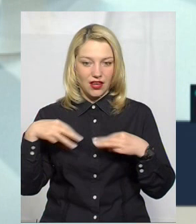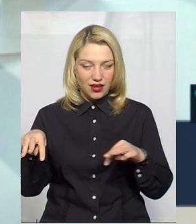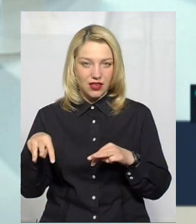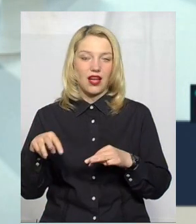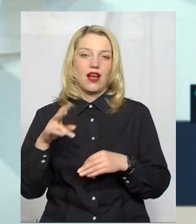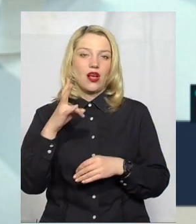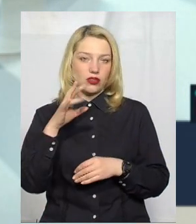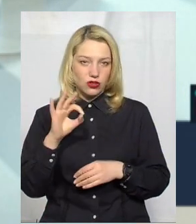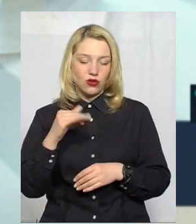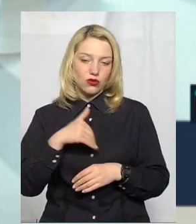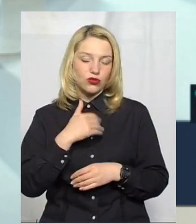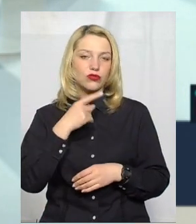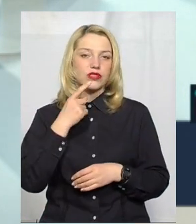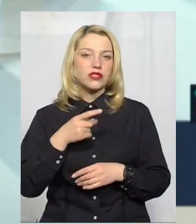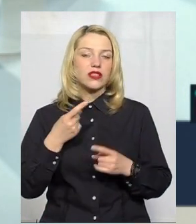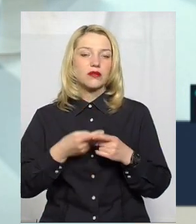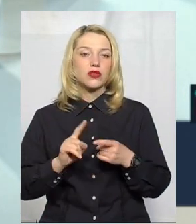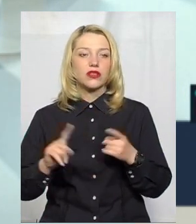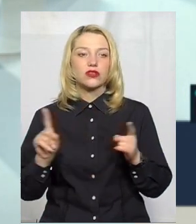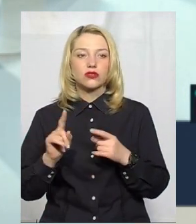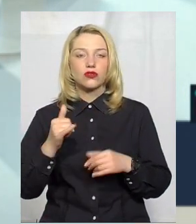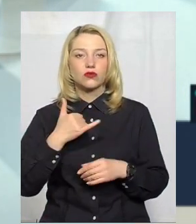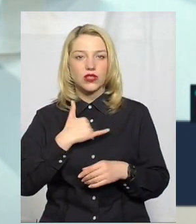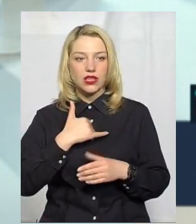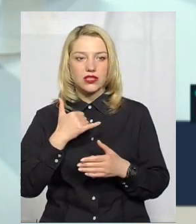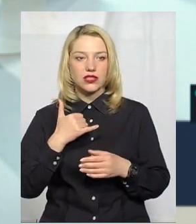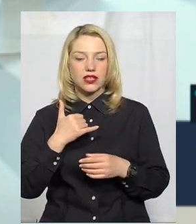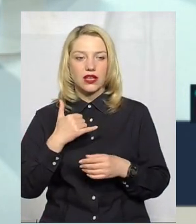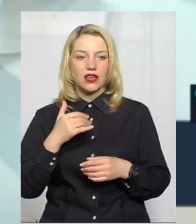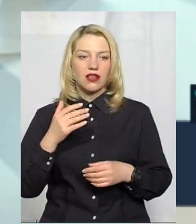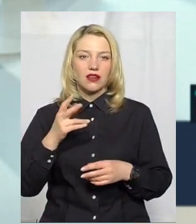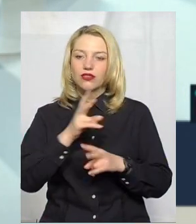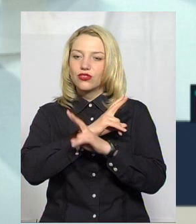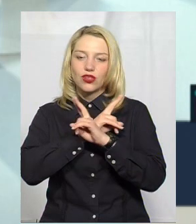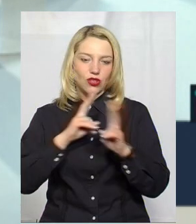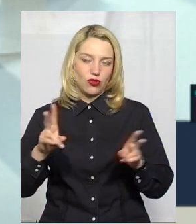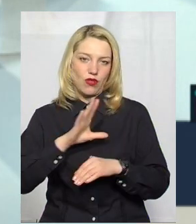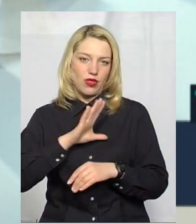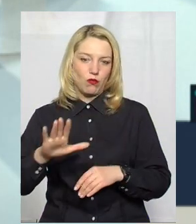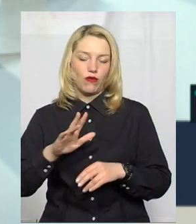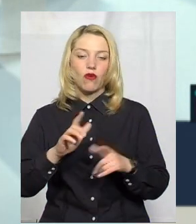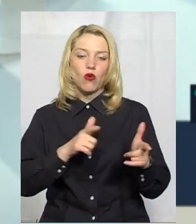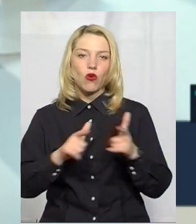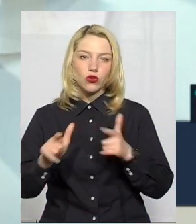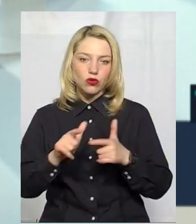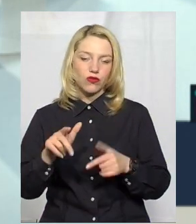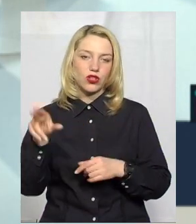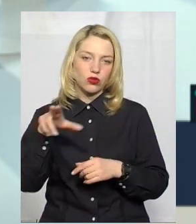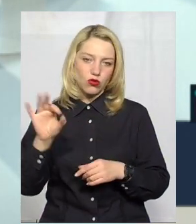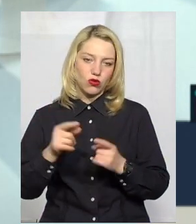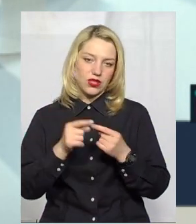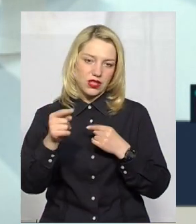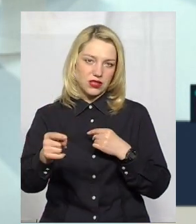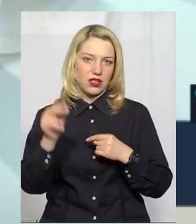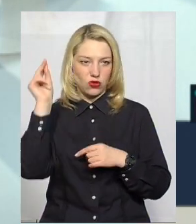сказати про те, що у нас всі не були готові до дистанційного навчання. І це